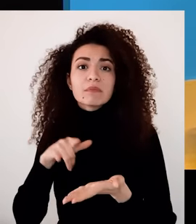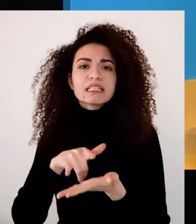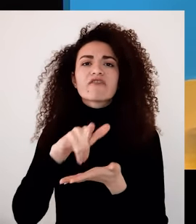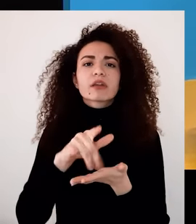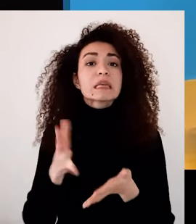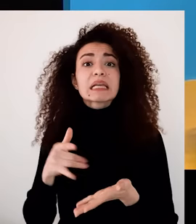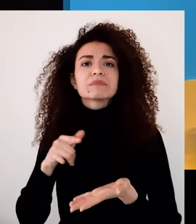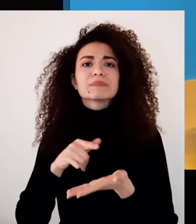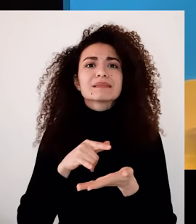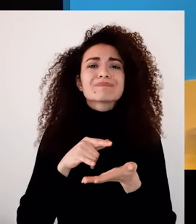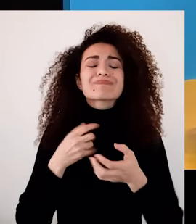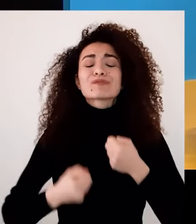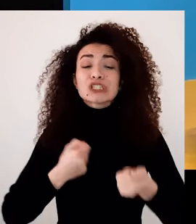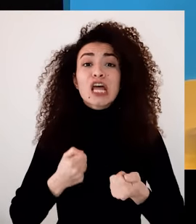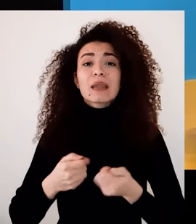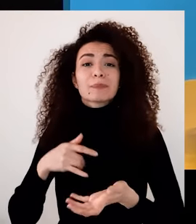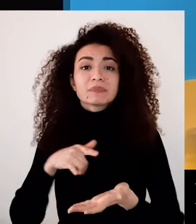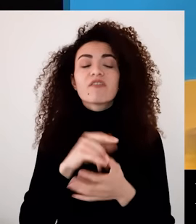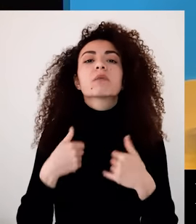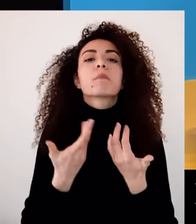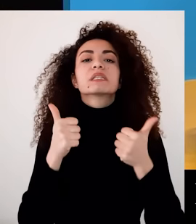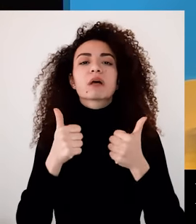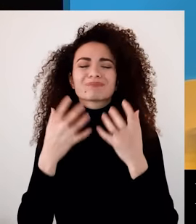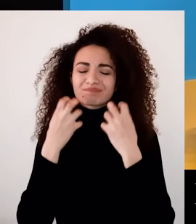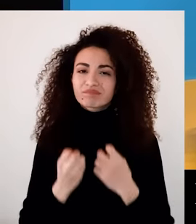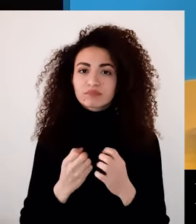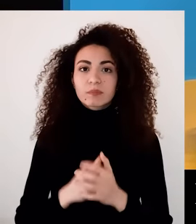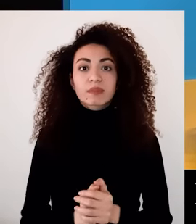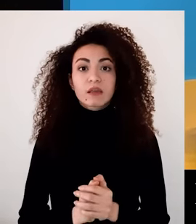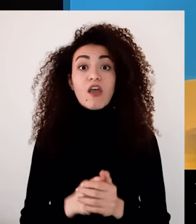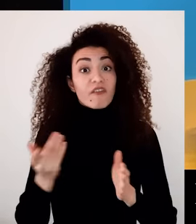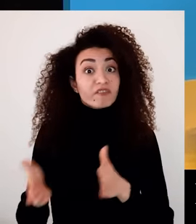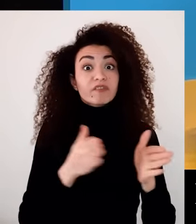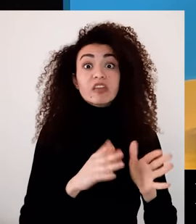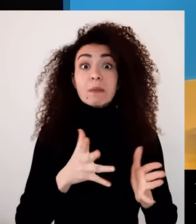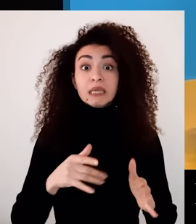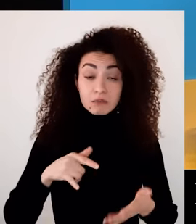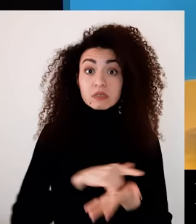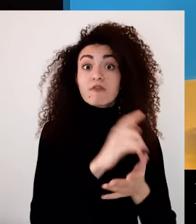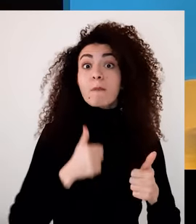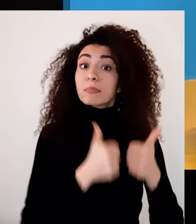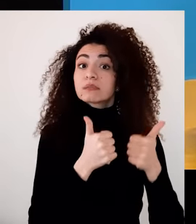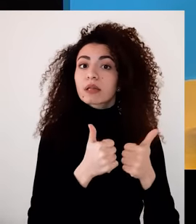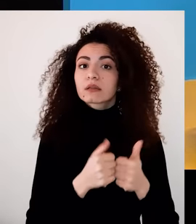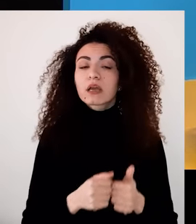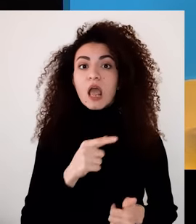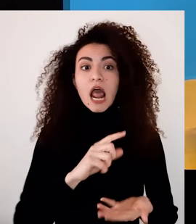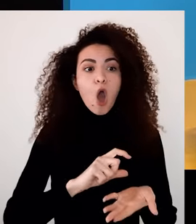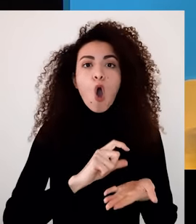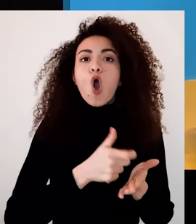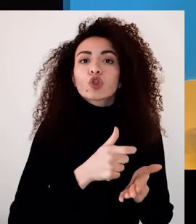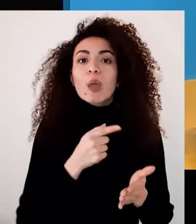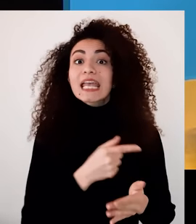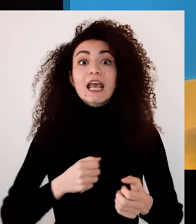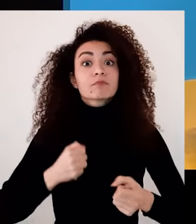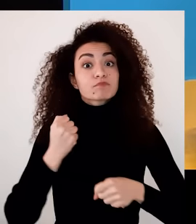وأنه تكون الخبرة مخيبة للأمل الفرادية الأفضل أنه تلاقي طريقة بتمكنها من السفر وأنه تكون خطوة إيجابية